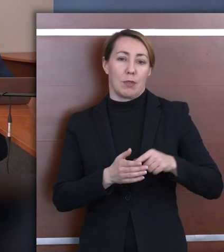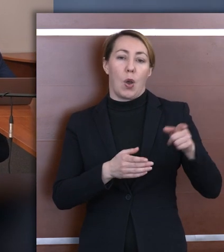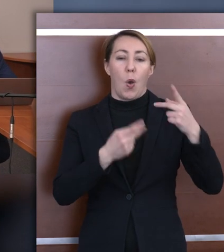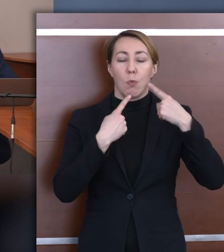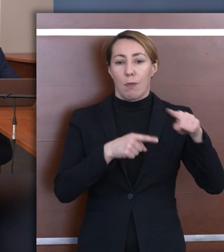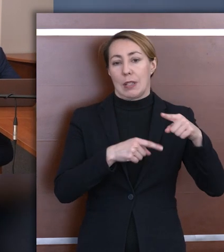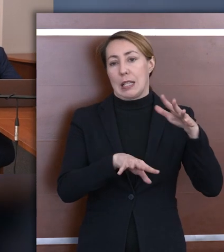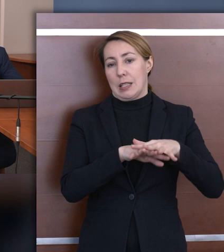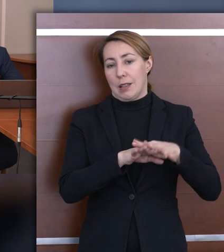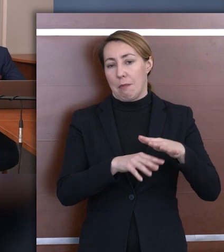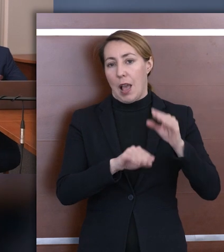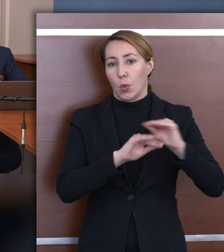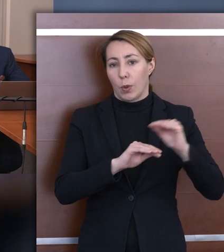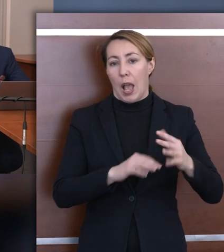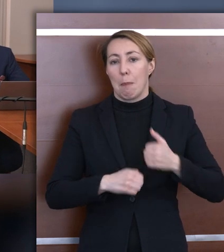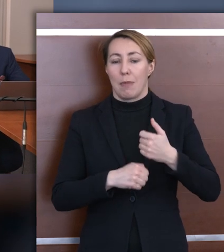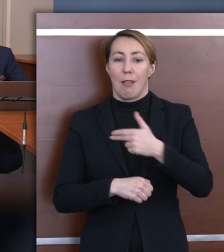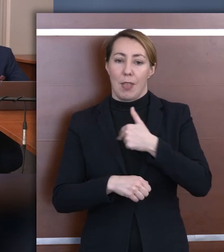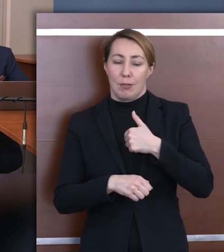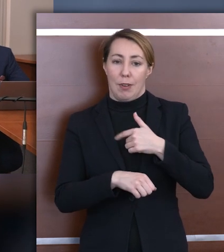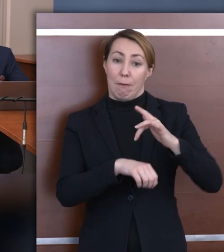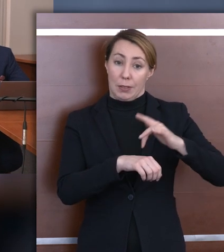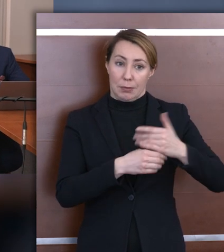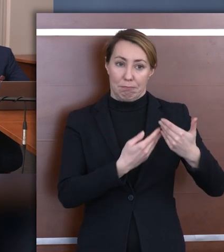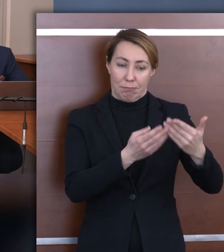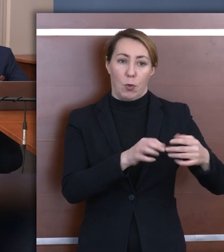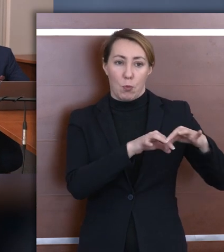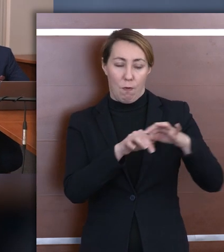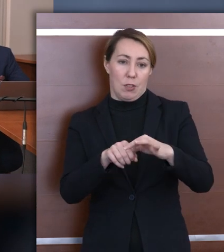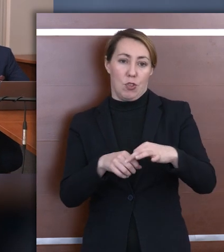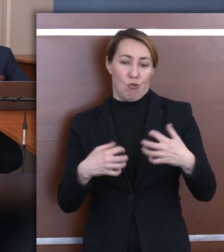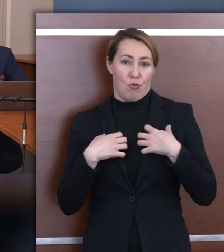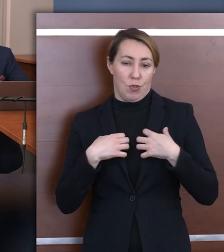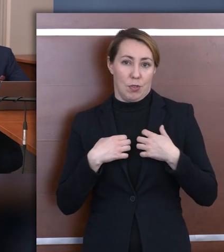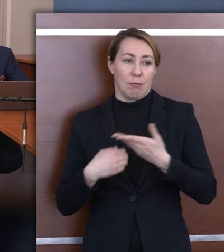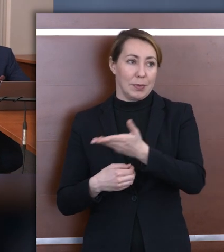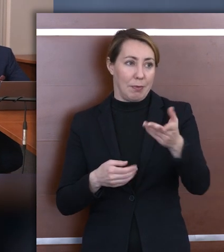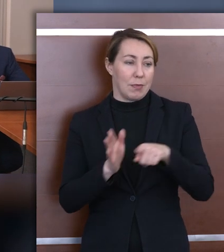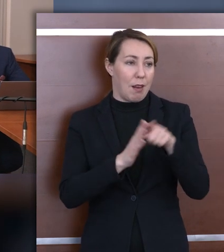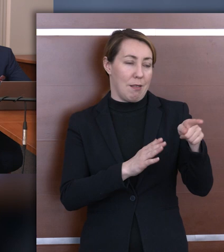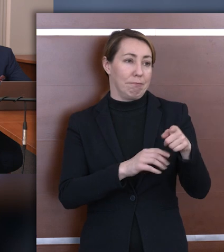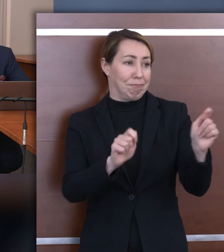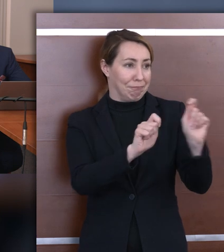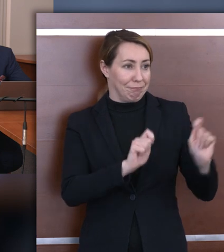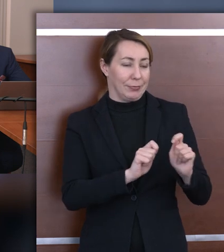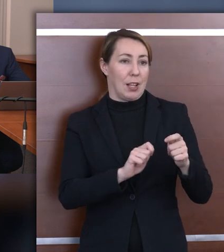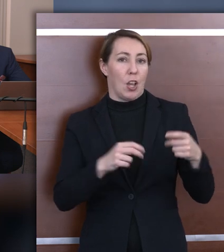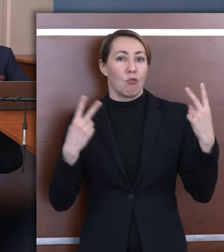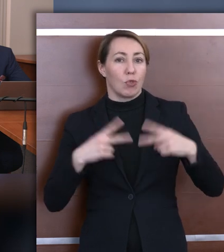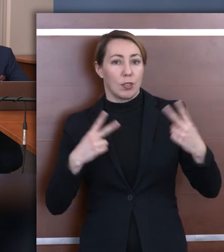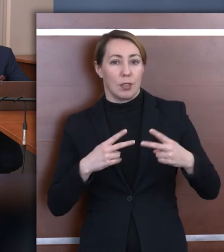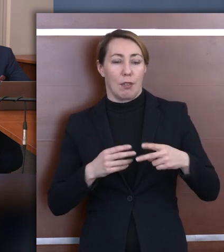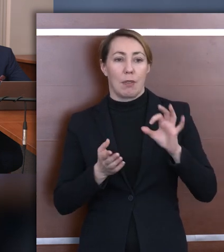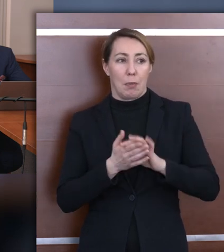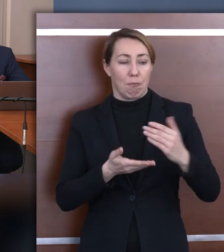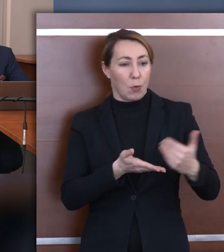system edukacji, żeby te nasze wnioski wprowadzić w życie. I akurat tutaj apel do Państwa, do dziennikarzy, żeby to nagłośnić, bo jestem przekonany, że Państwo